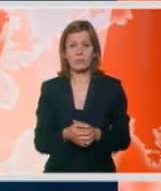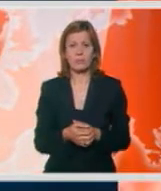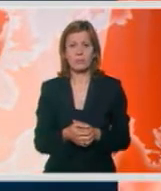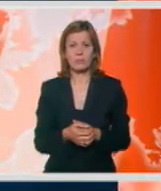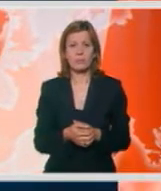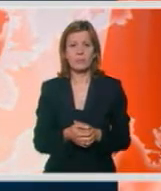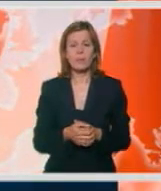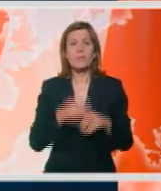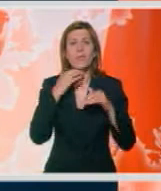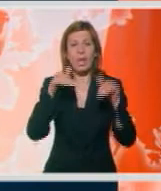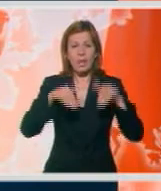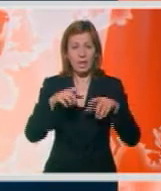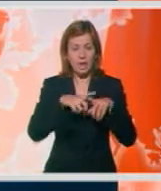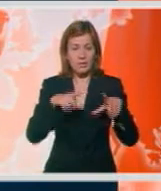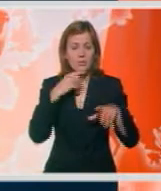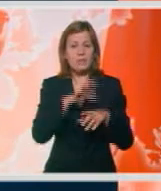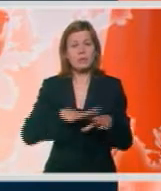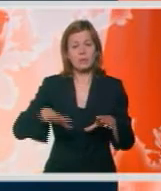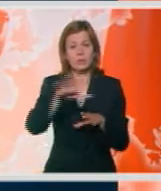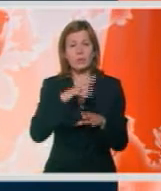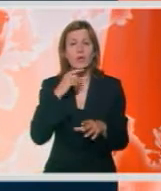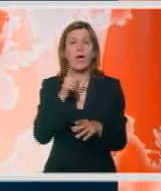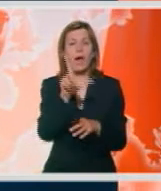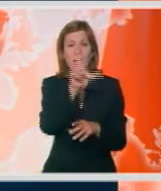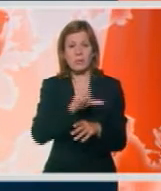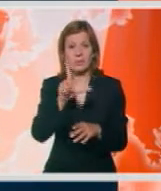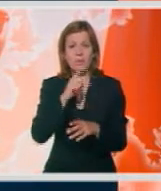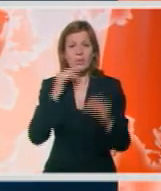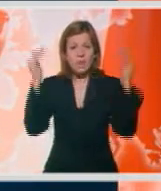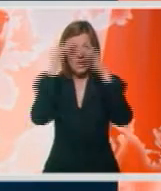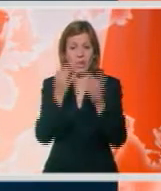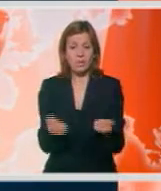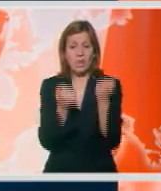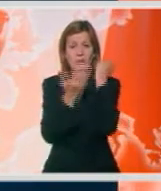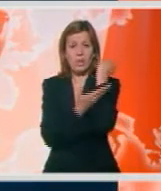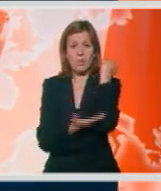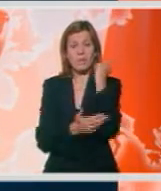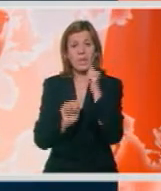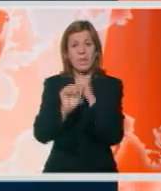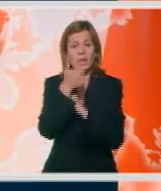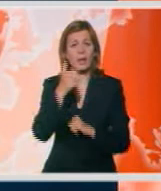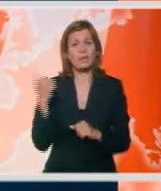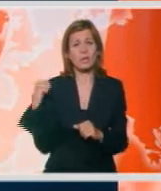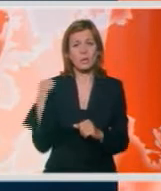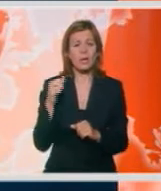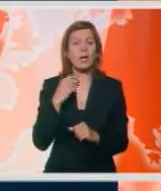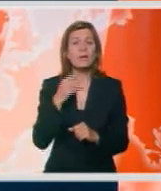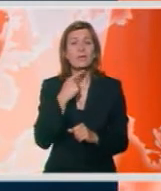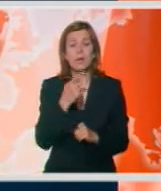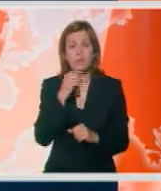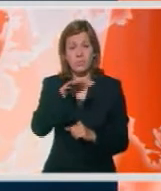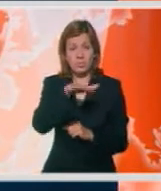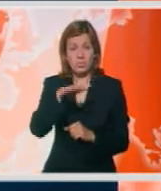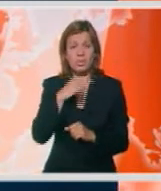Na igralištu u Lajskovačkom naselju Zele Veljković sinuć je teško povređen 11-godišni dečak kada mu je tokom